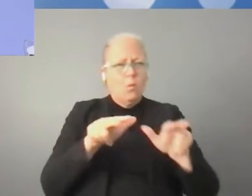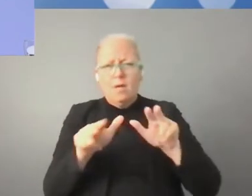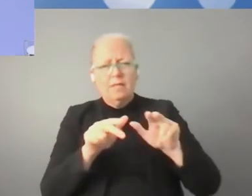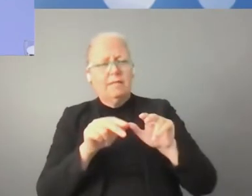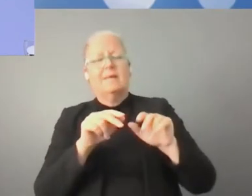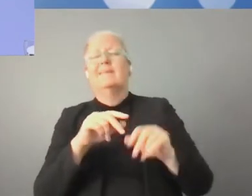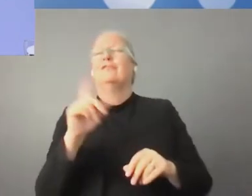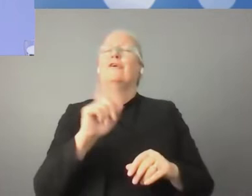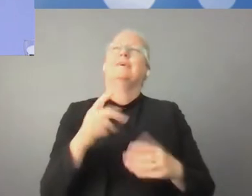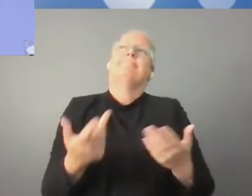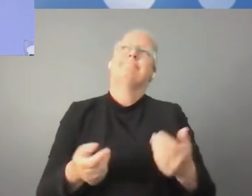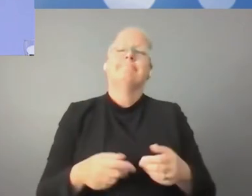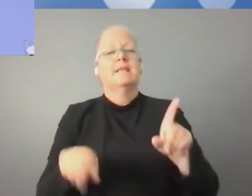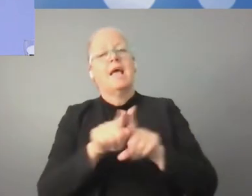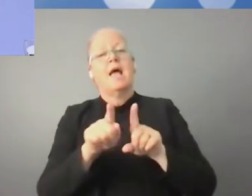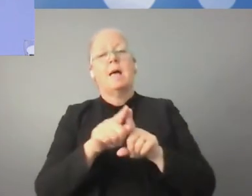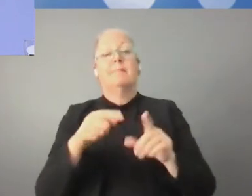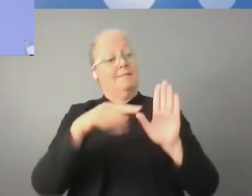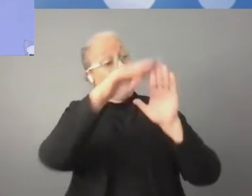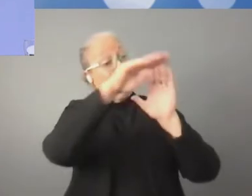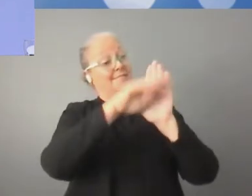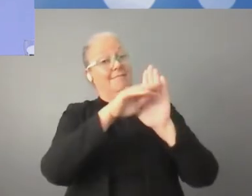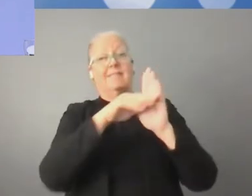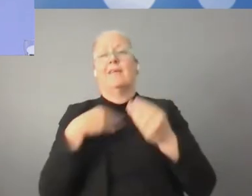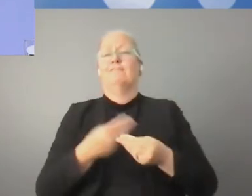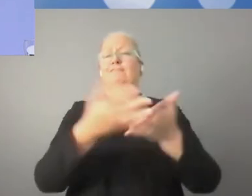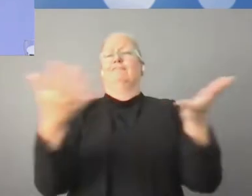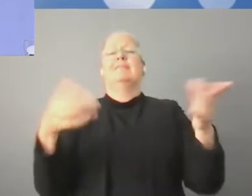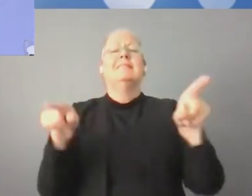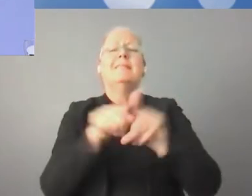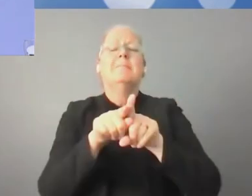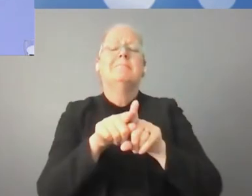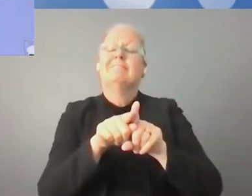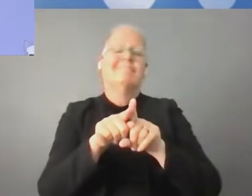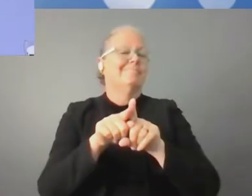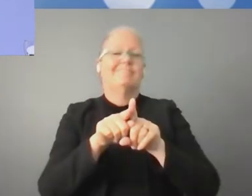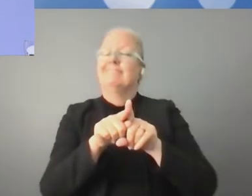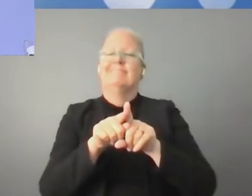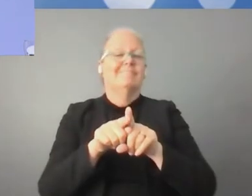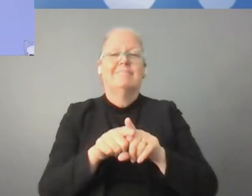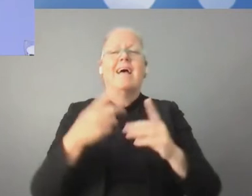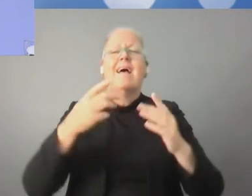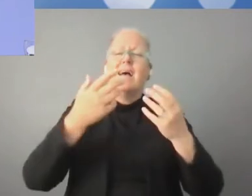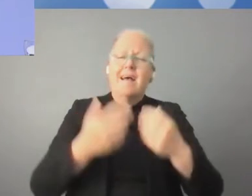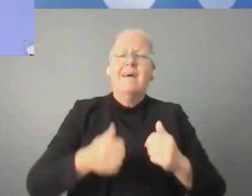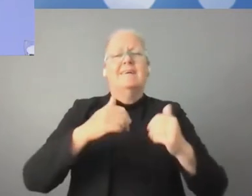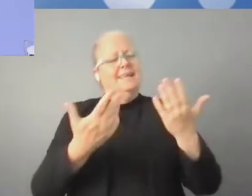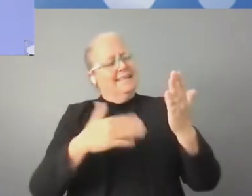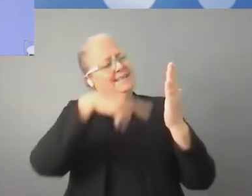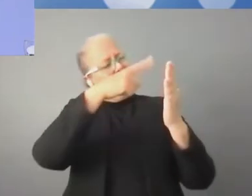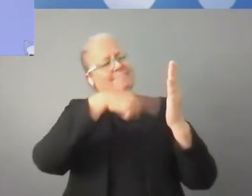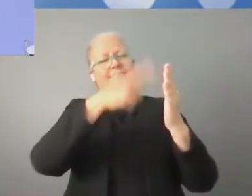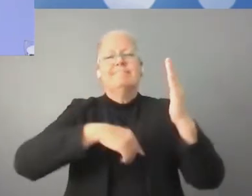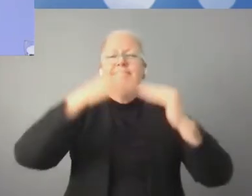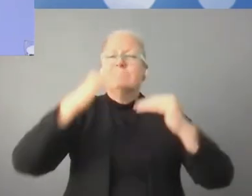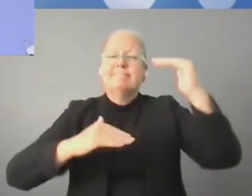właściwie zdefiniować, musimy zastanowić się nad tym, co tak naprawdę chcielibyśmy regulować i w jakim celu. Mamy różne poziomy regulacji.